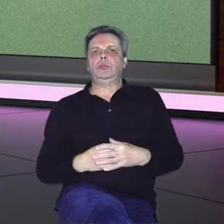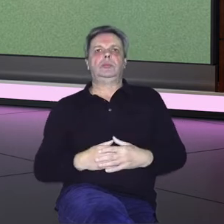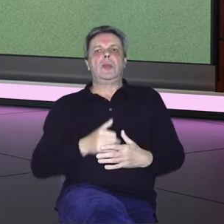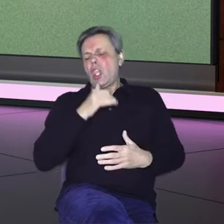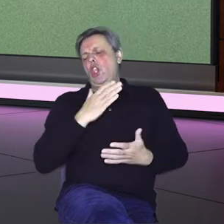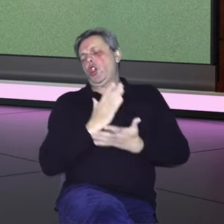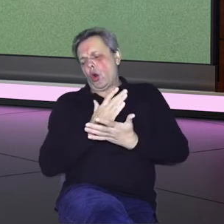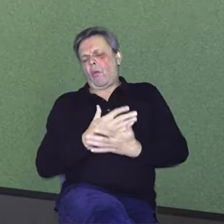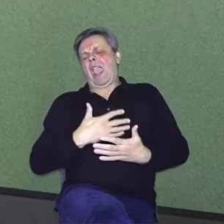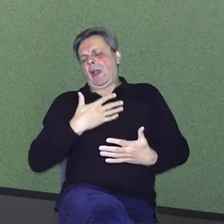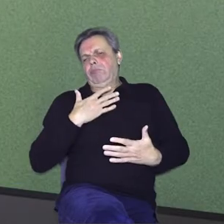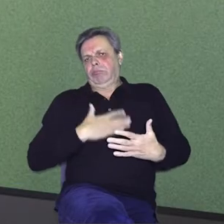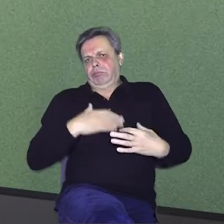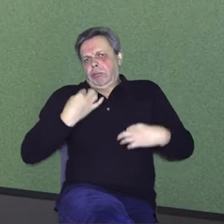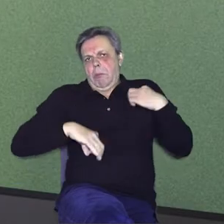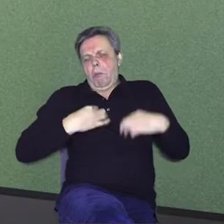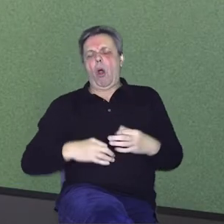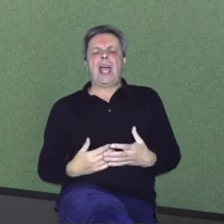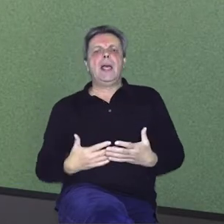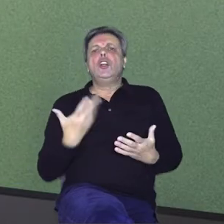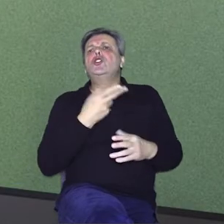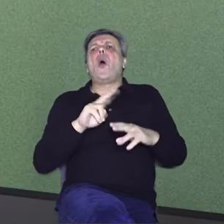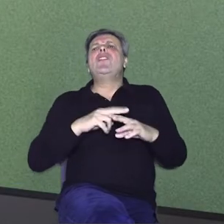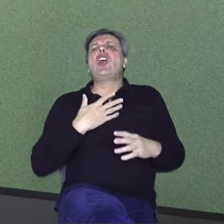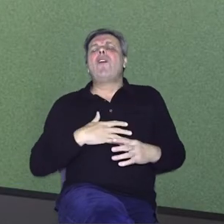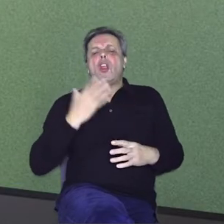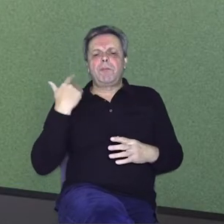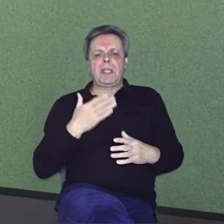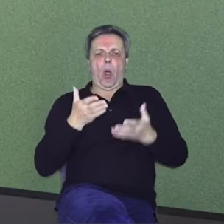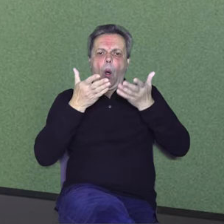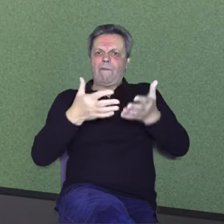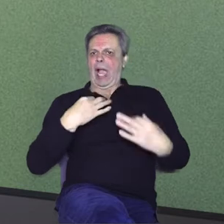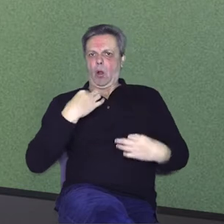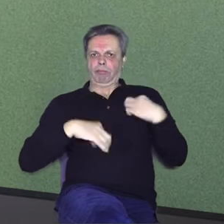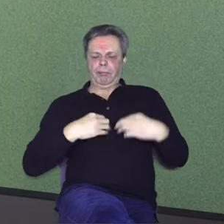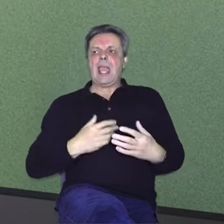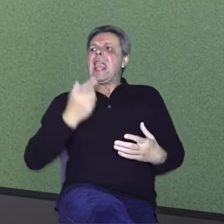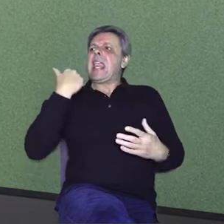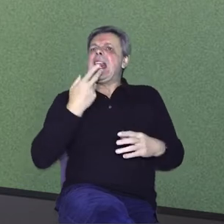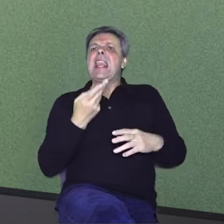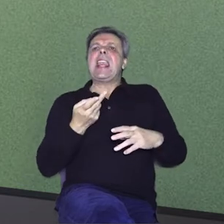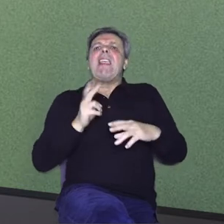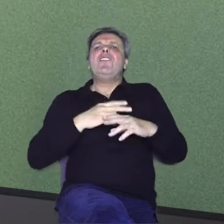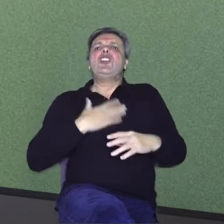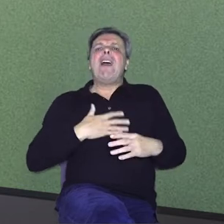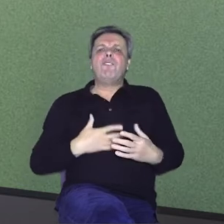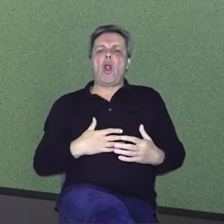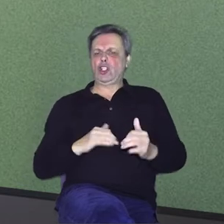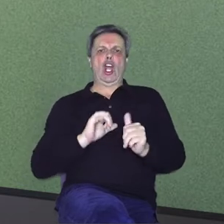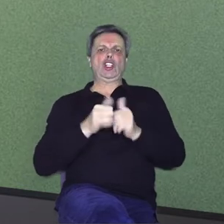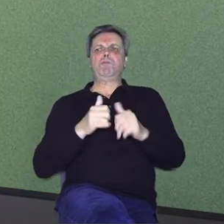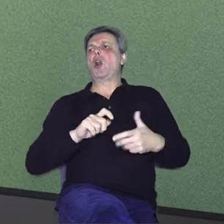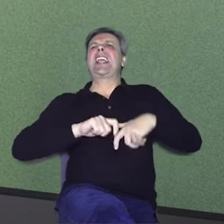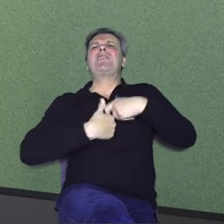je. I voliš. I volim jednost. Što više voliš biti ovako odjeven ili više voliš nekakve